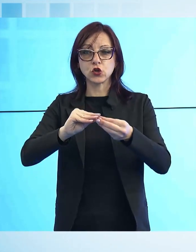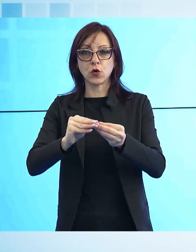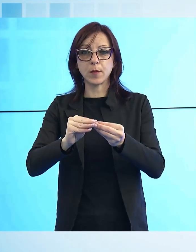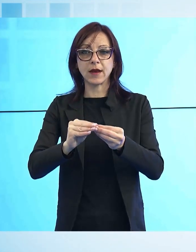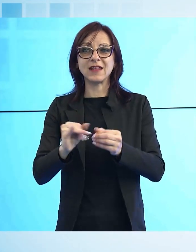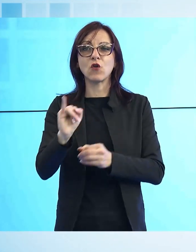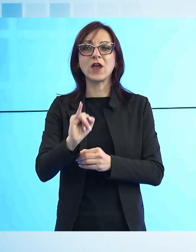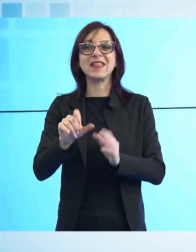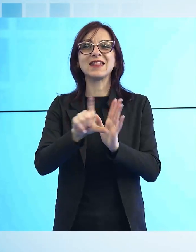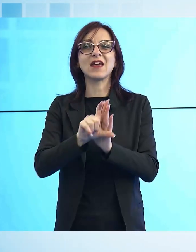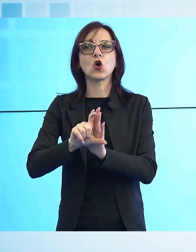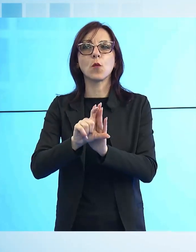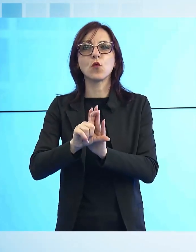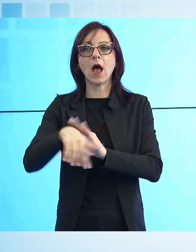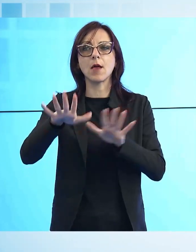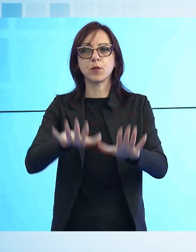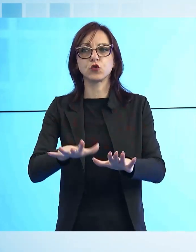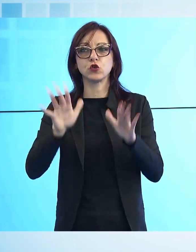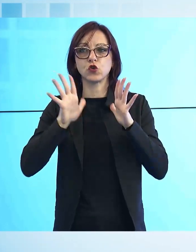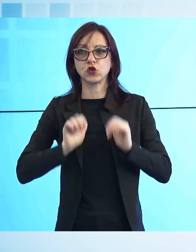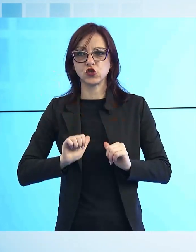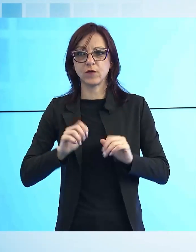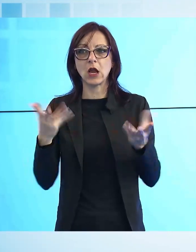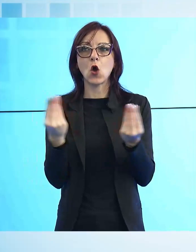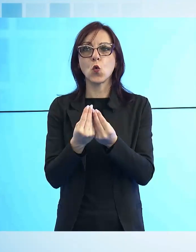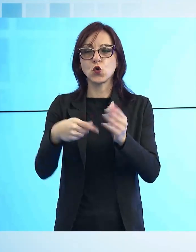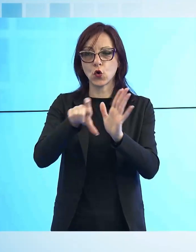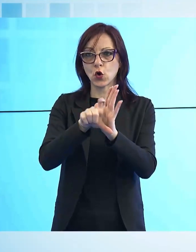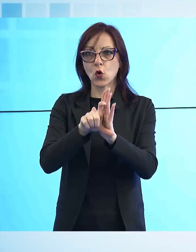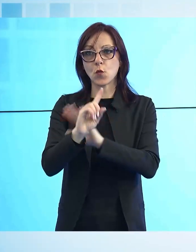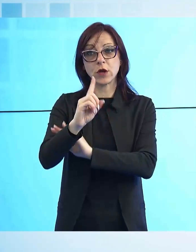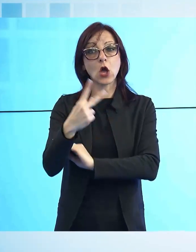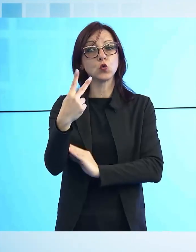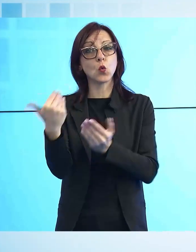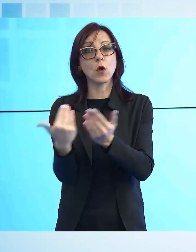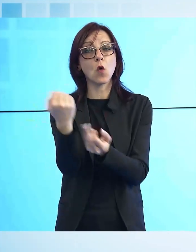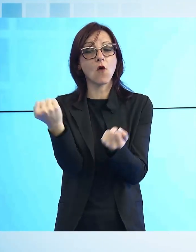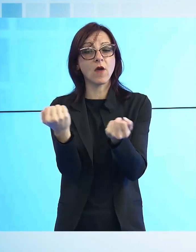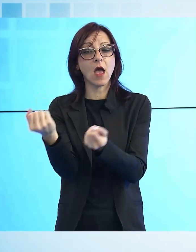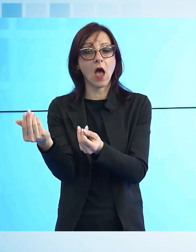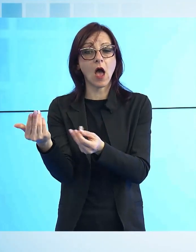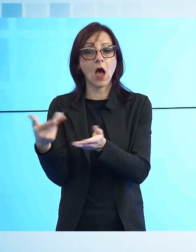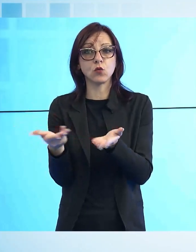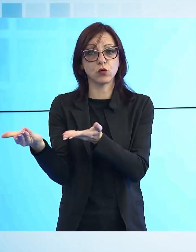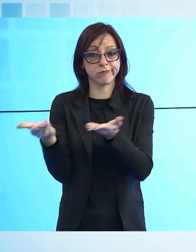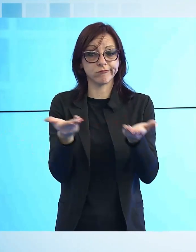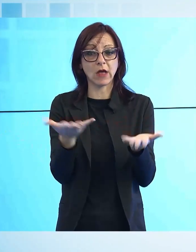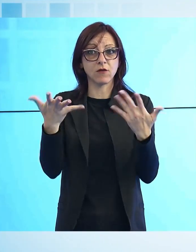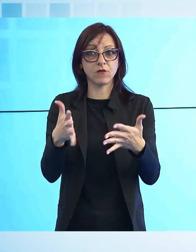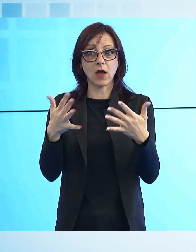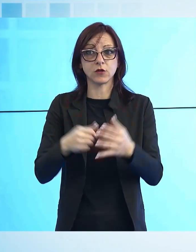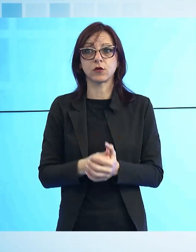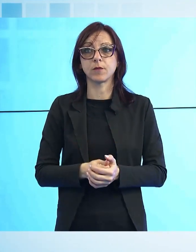di Protezione Civile dell'Unione Comuni Garfagnana la presentazione di due nuove auto a disposizione della Polizia Locale